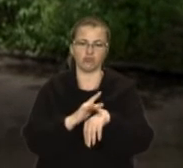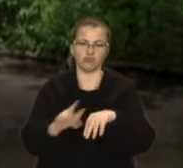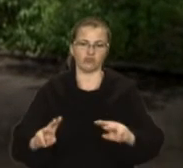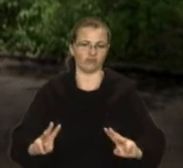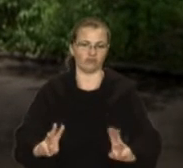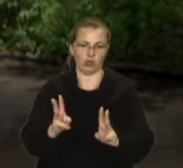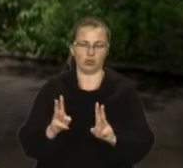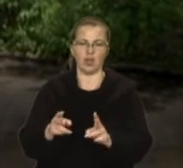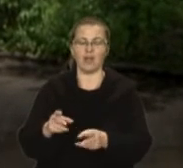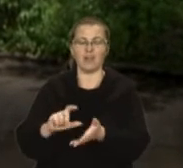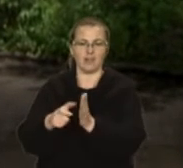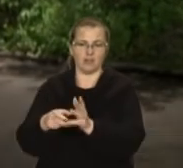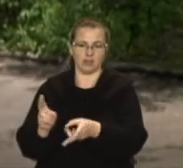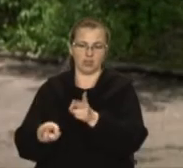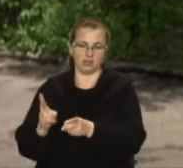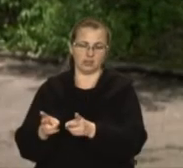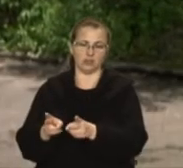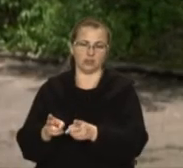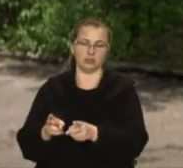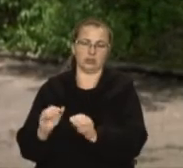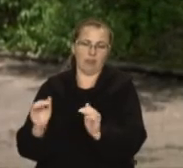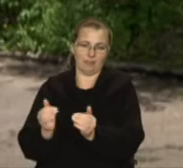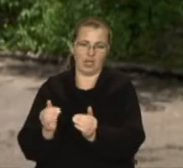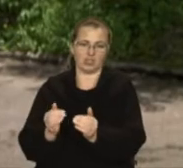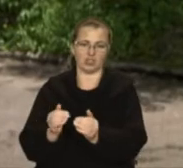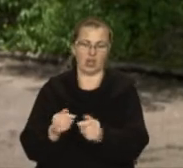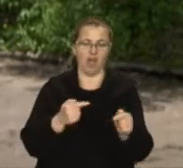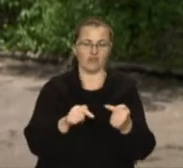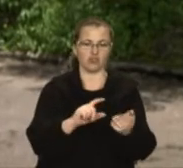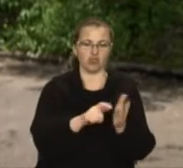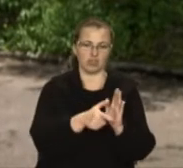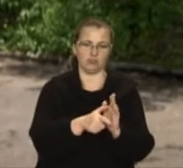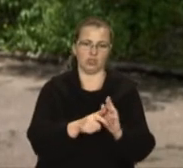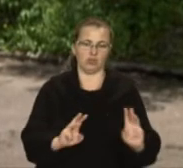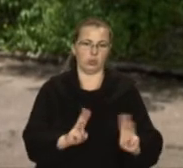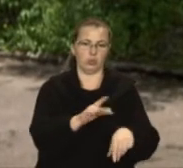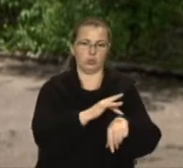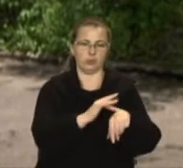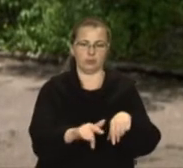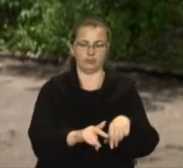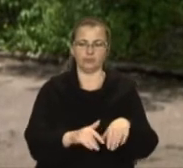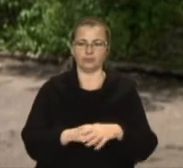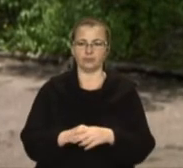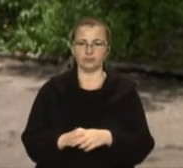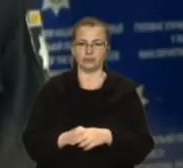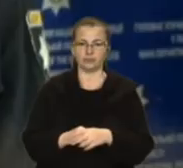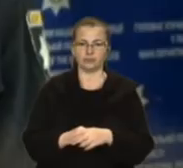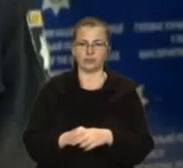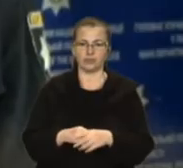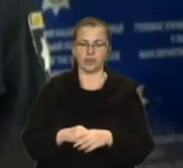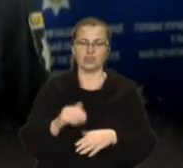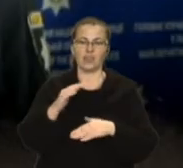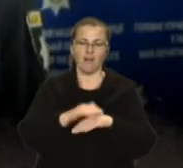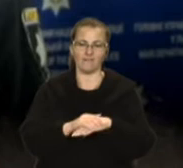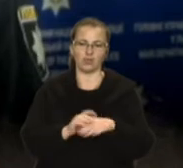не тільки на кухні, а якраз на кухні саме менше. Вигоріло переважно в тих кімнатах, де взагалі на тім близького газового приладів немає. За